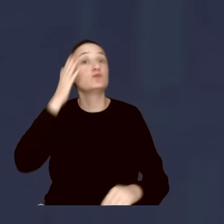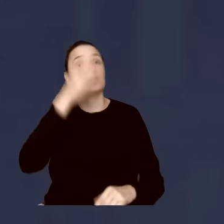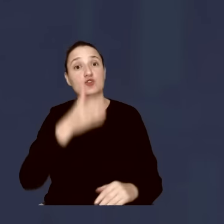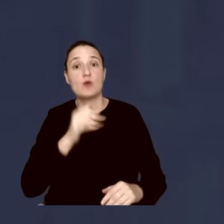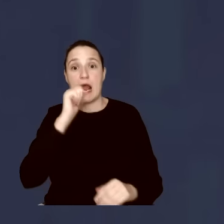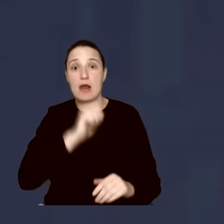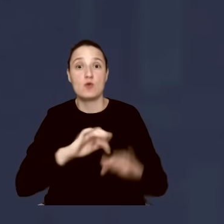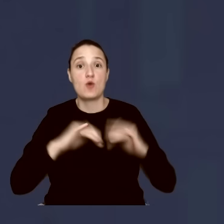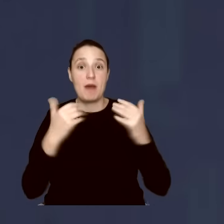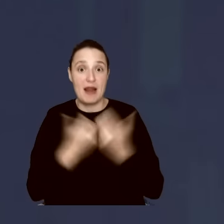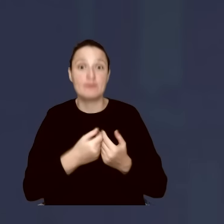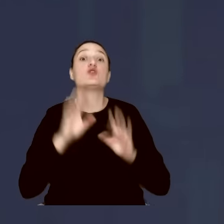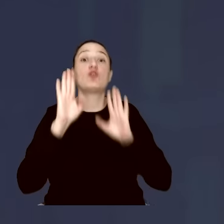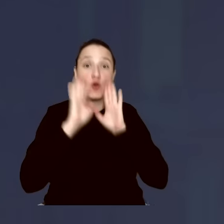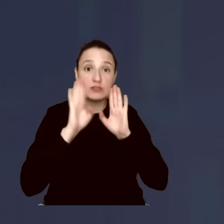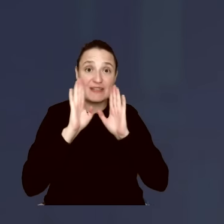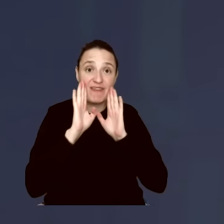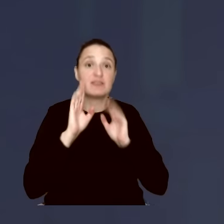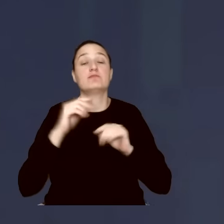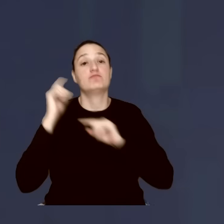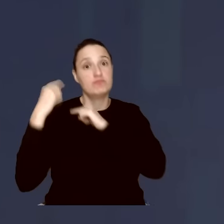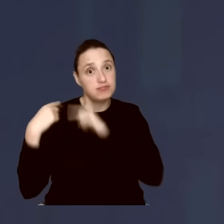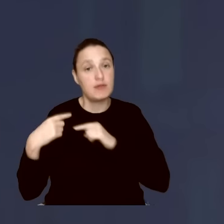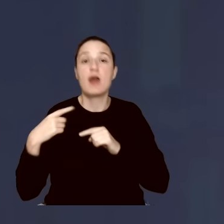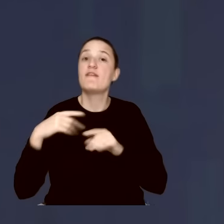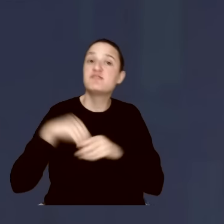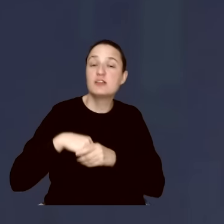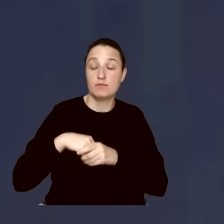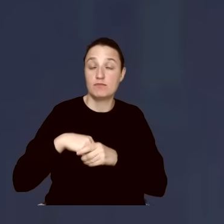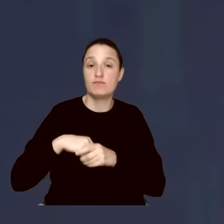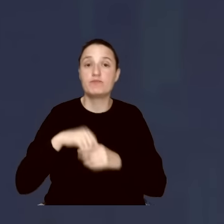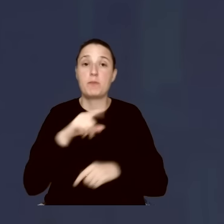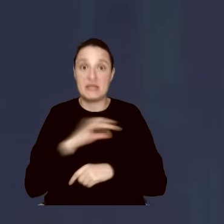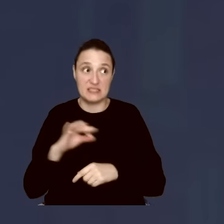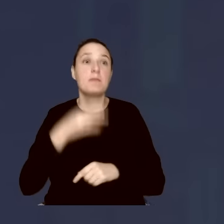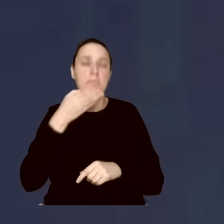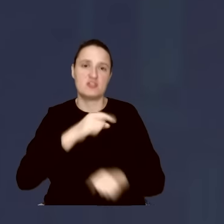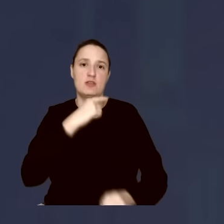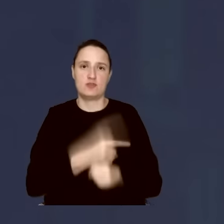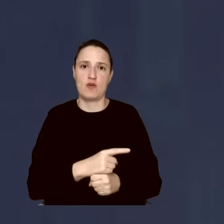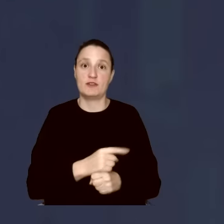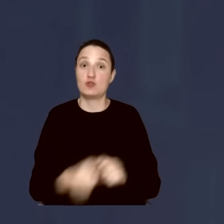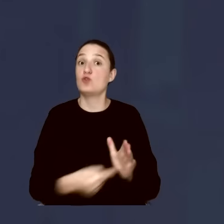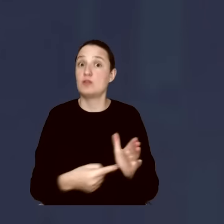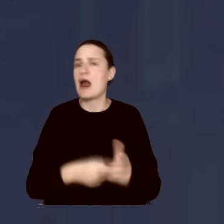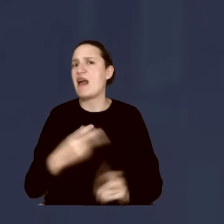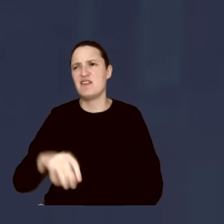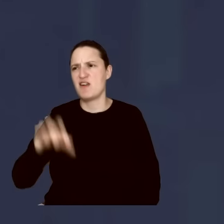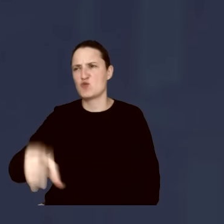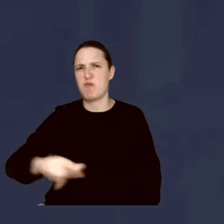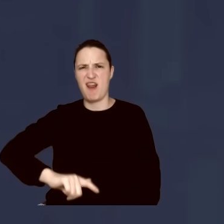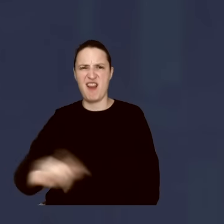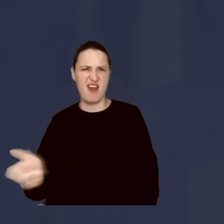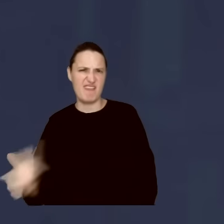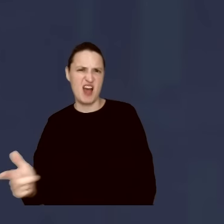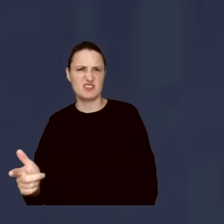partie konserwatywne, w tym również Prawo i Sprawiedliwość, będą miały decydujący głos. I nie pozwolimy tej lewackiej, lewicowej